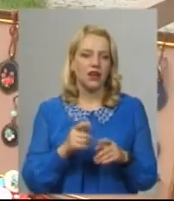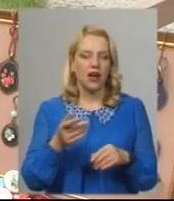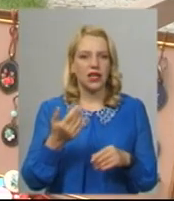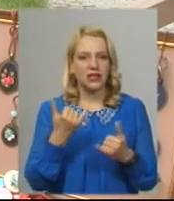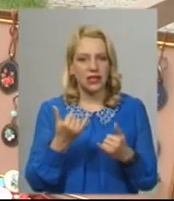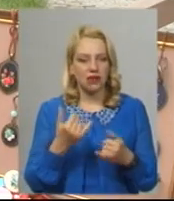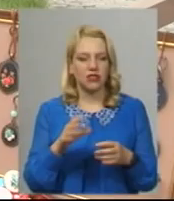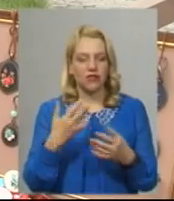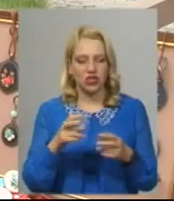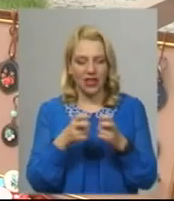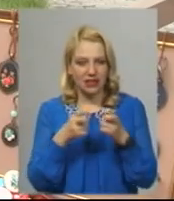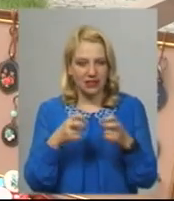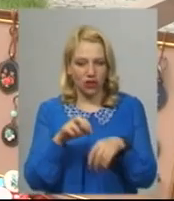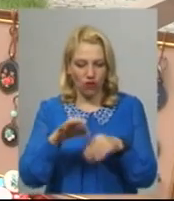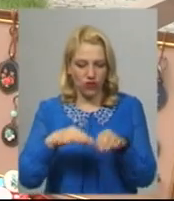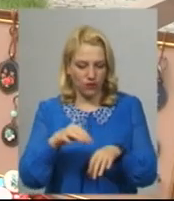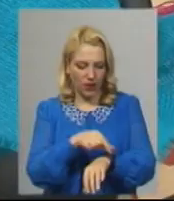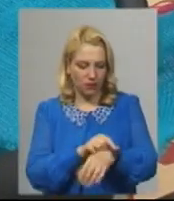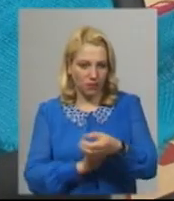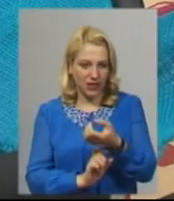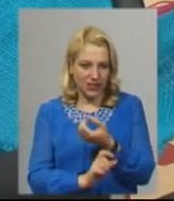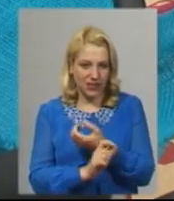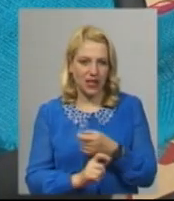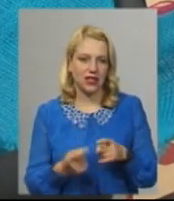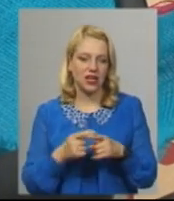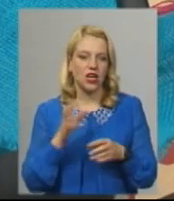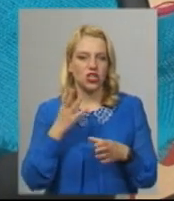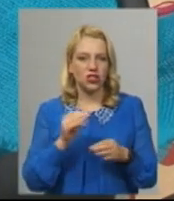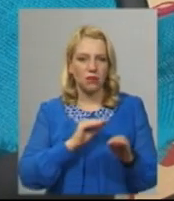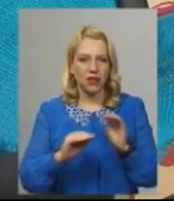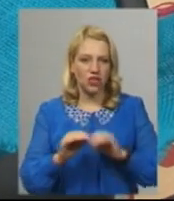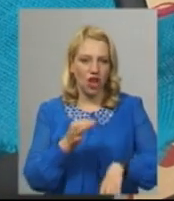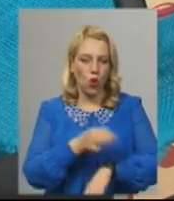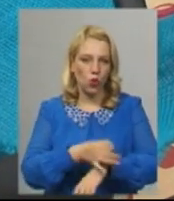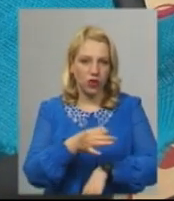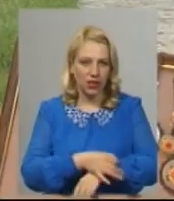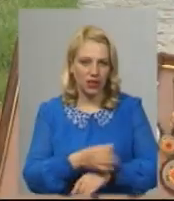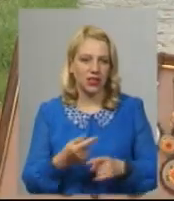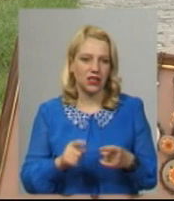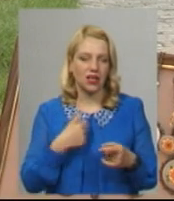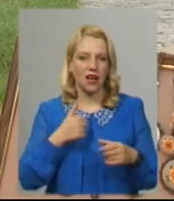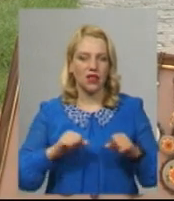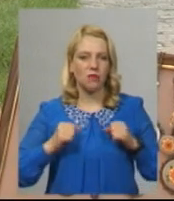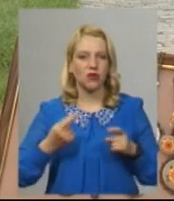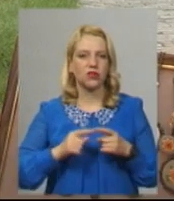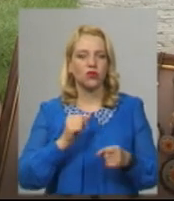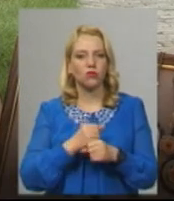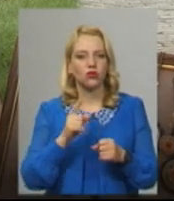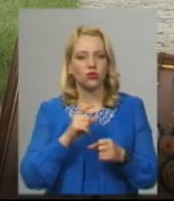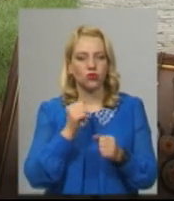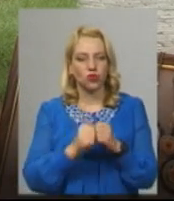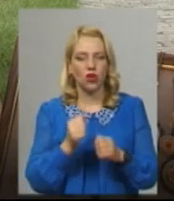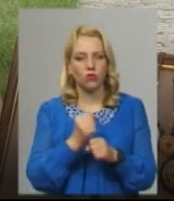і браслети Навдовзі почне оздоблювати мікровишивкою наручні годинники Я намагаюся робити кожна робота, щоб була